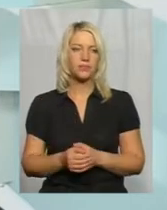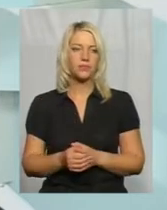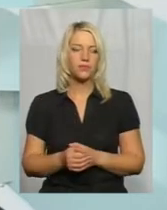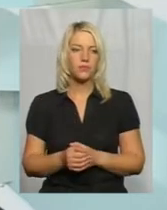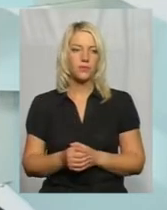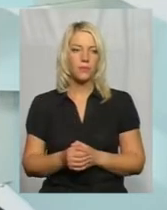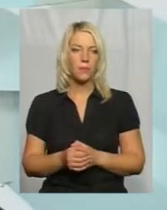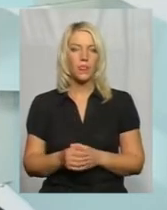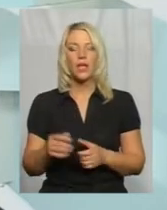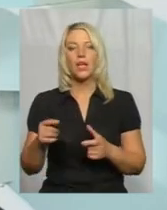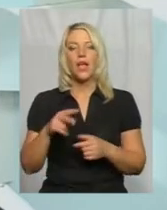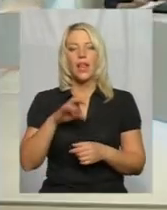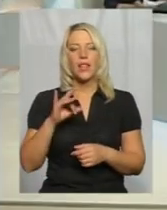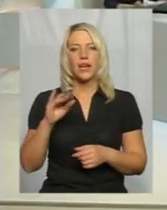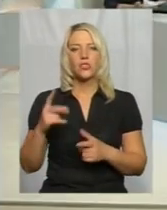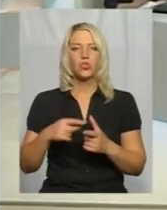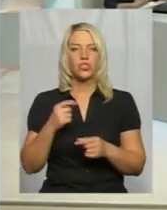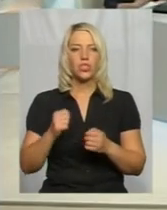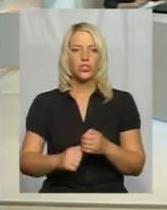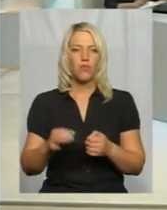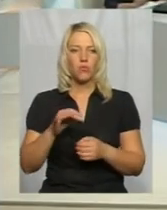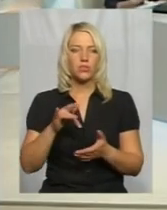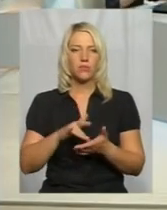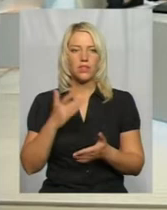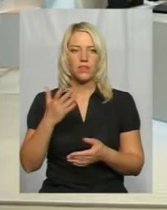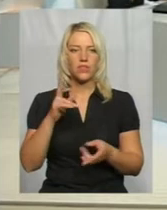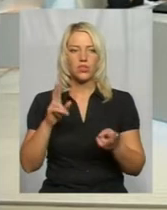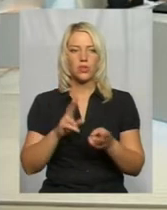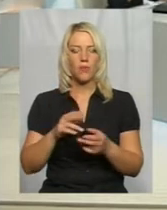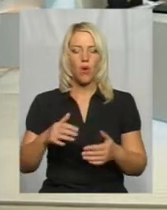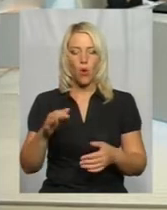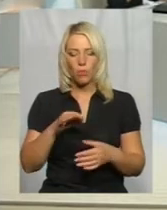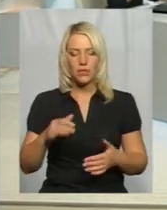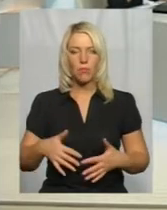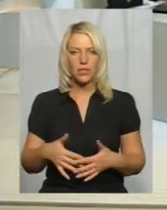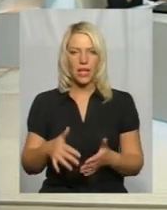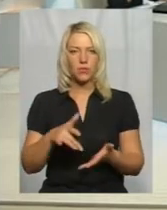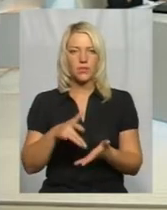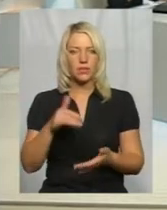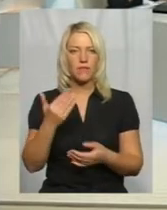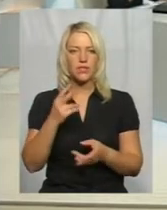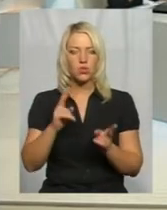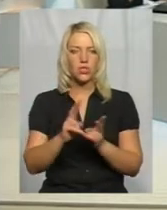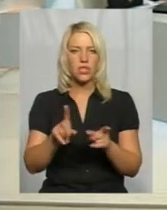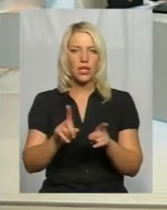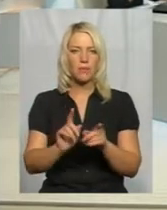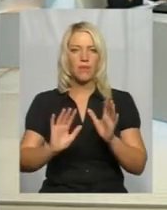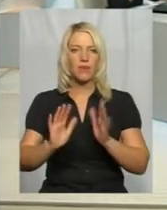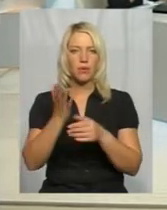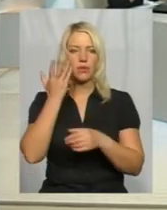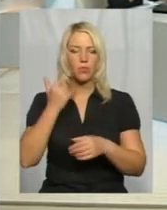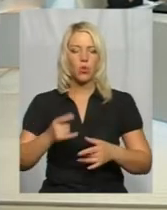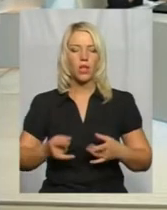Ларисо, скажіть, будь ласка, чи часто в обласному перинатальному центрі стикаєтесь з випадками, коли